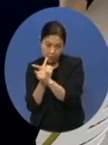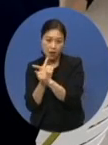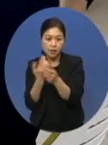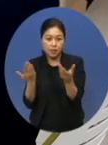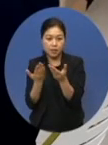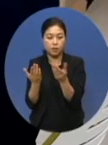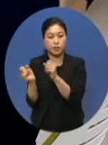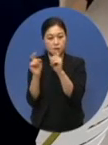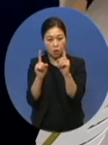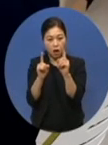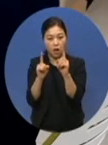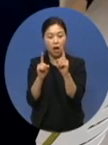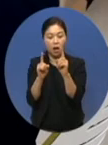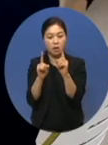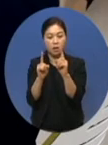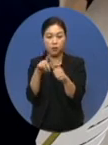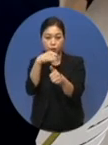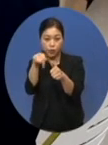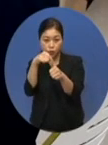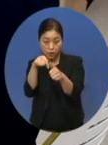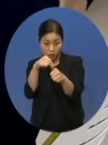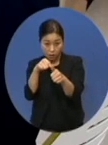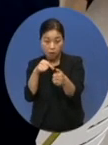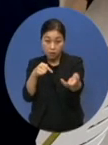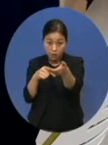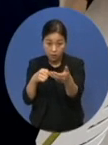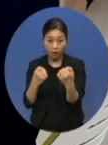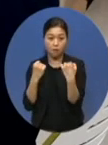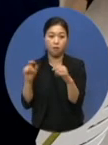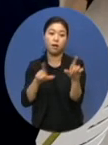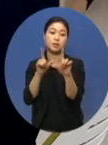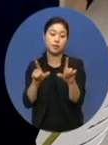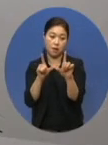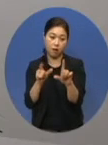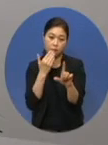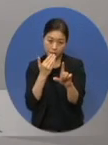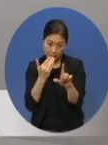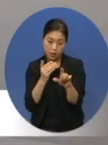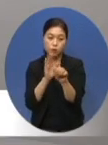제공하여 그들에게 건강한 생활을 할 수 있도록 돕고 있습니다.